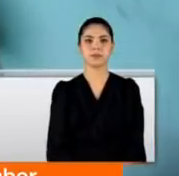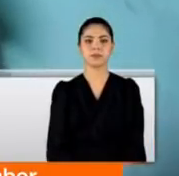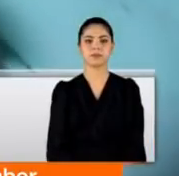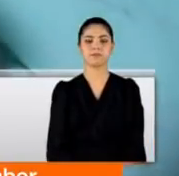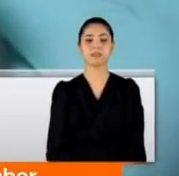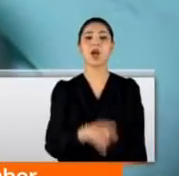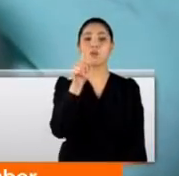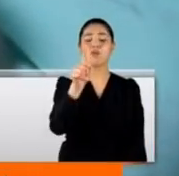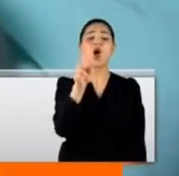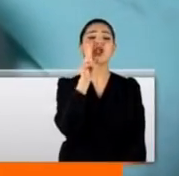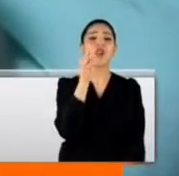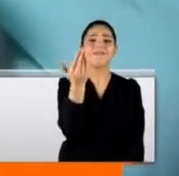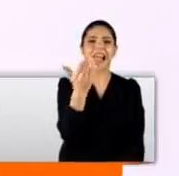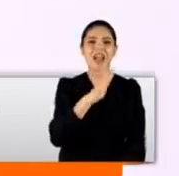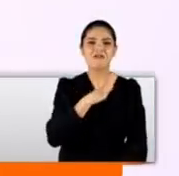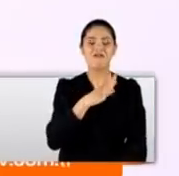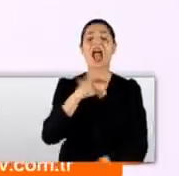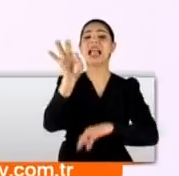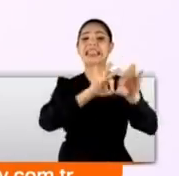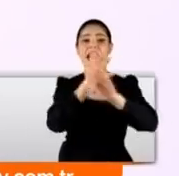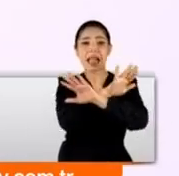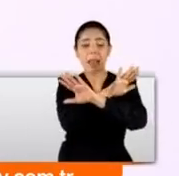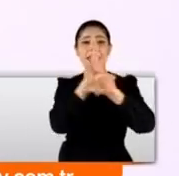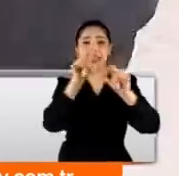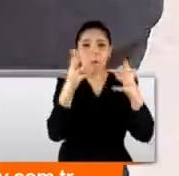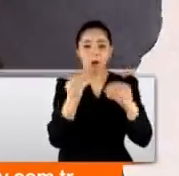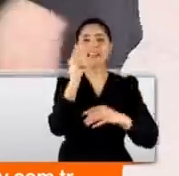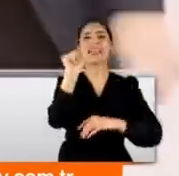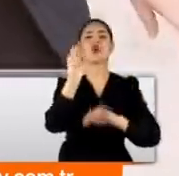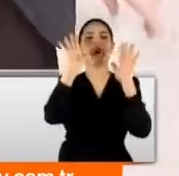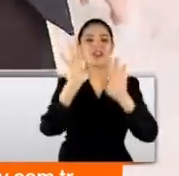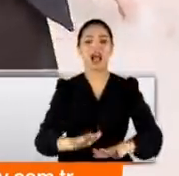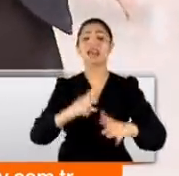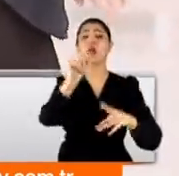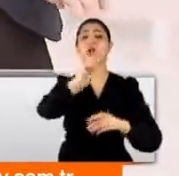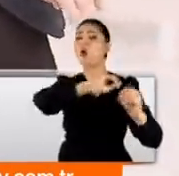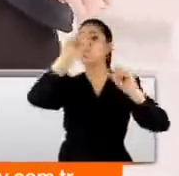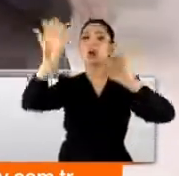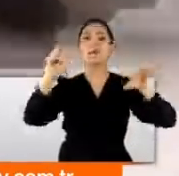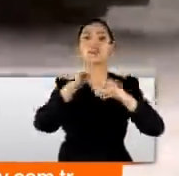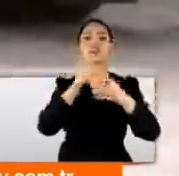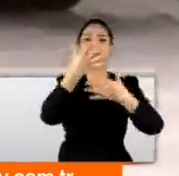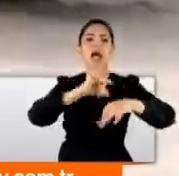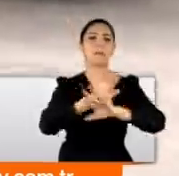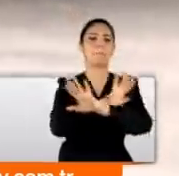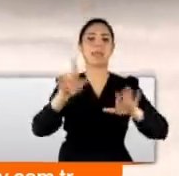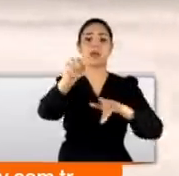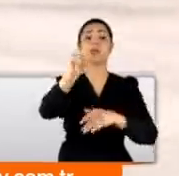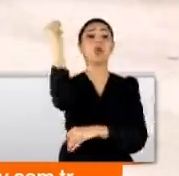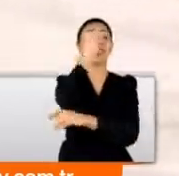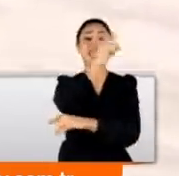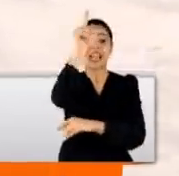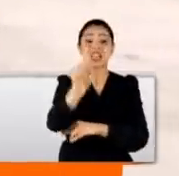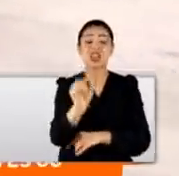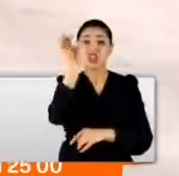Geri sayımda sona gelindi. Testlerin tamamlanmasına 2 gün var. Sevkiyatlar için de hazırlıklar tamam. Bu tırlar şimdiye kadar